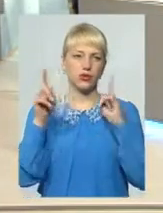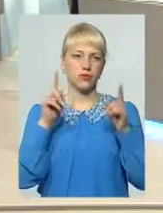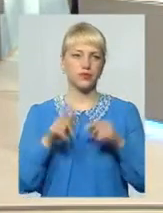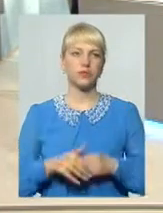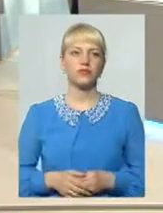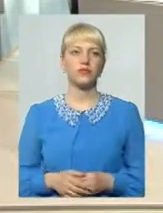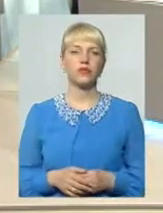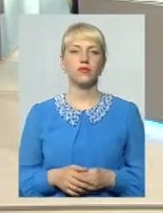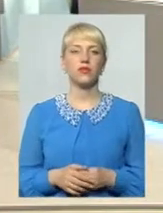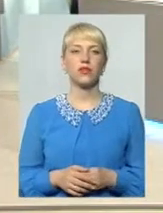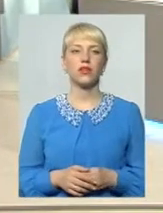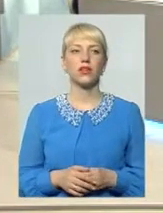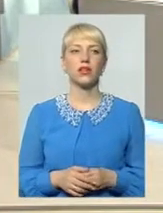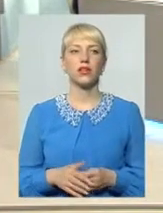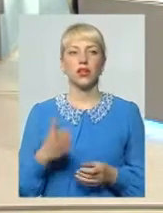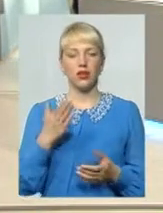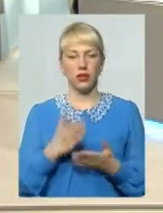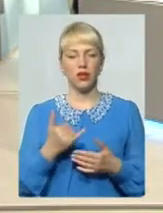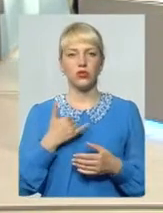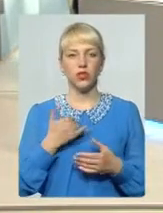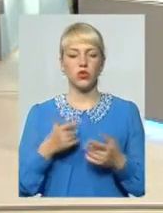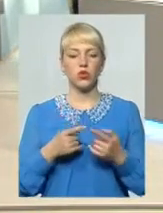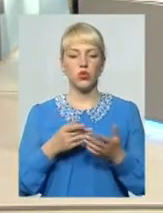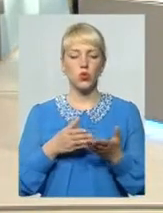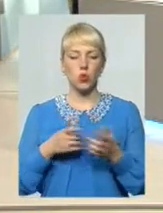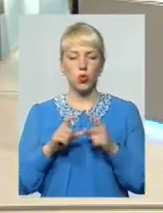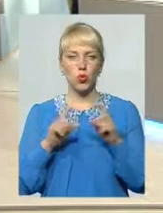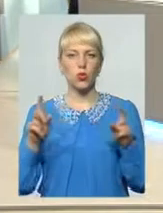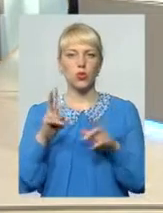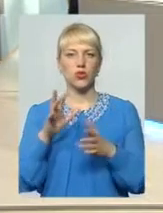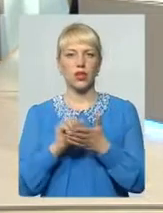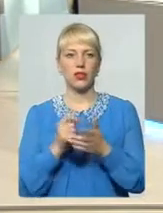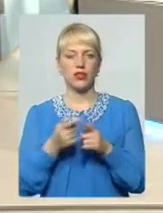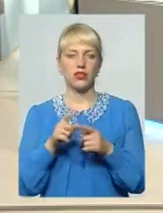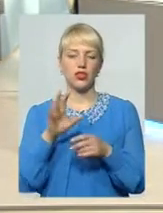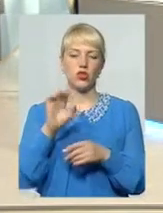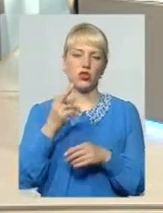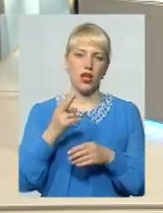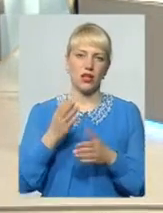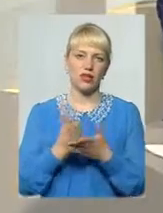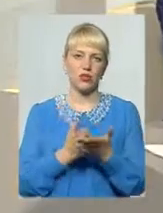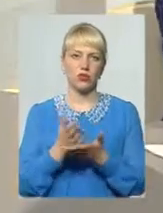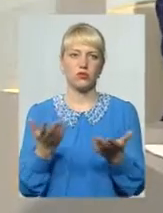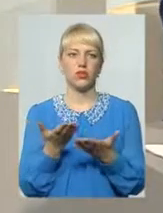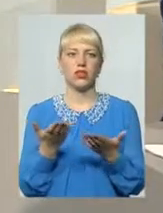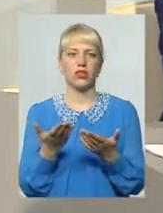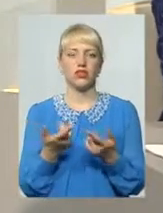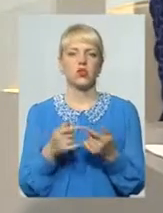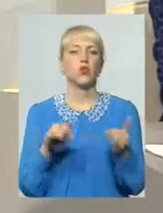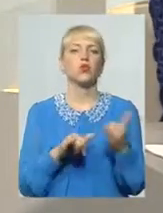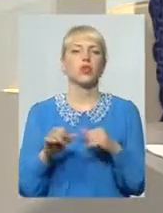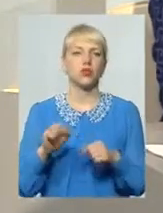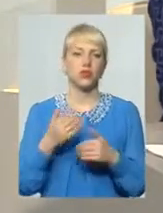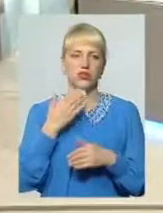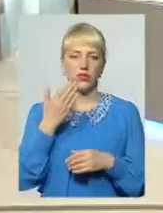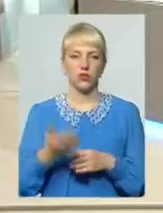Дякую Є в нас структура, яка цим займається? Чи можливо соціальні служби? Чи якісь координати? Ви